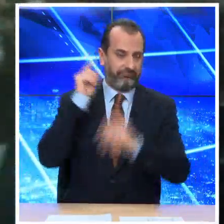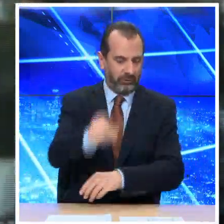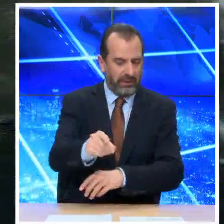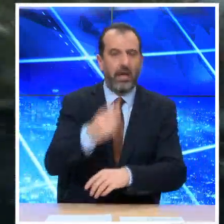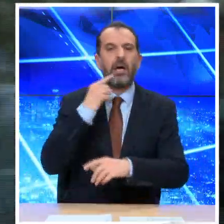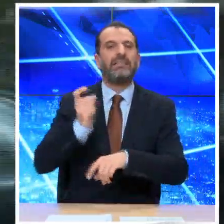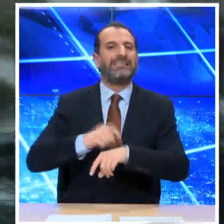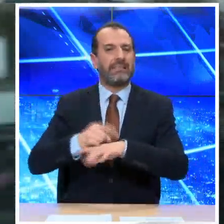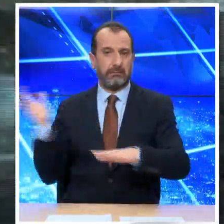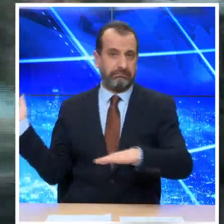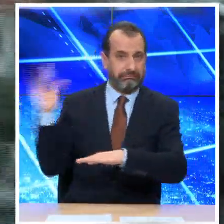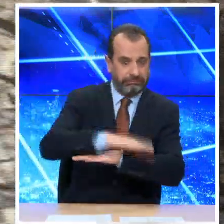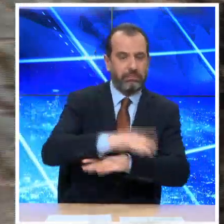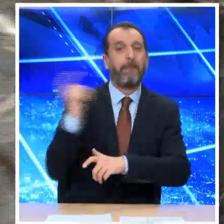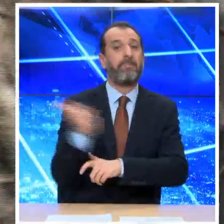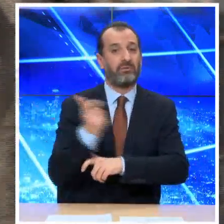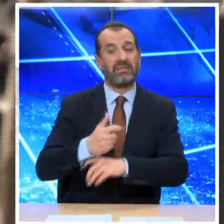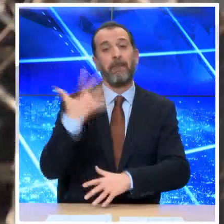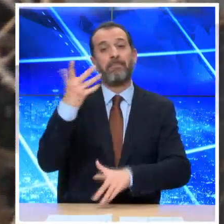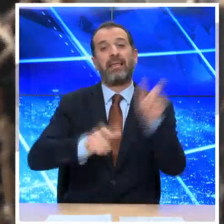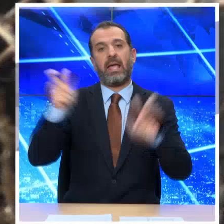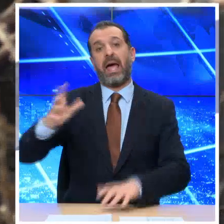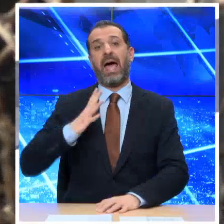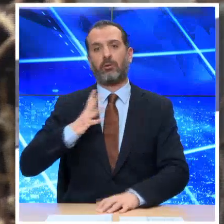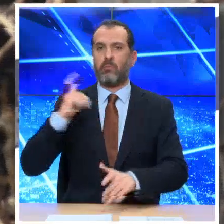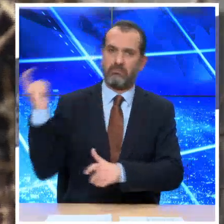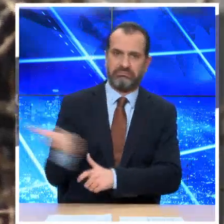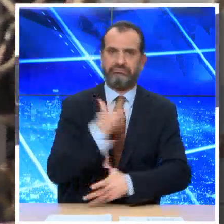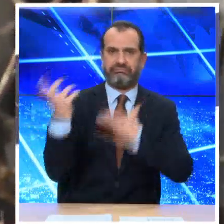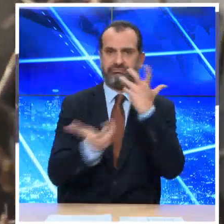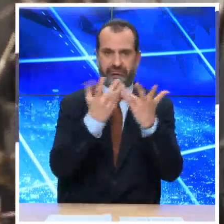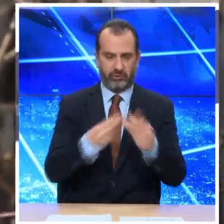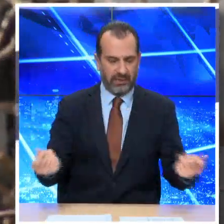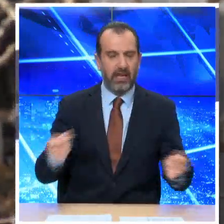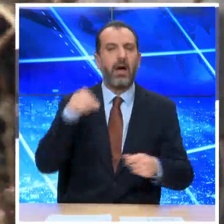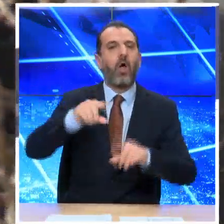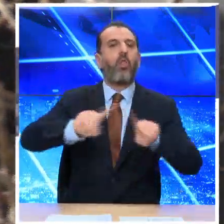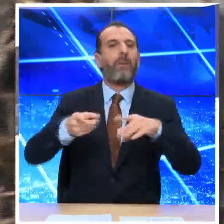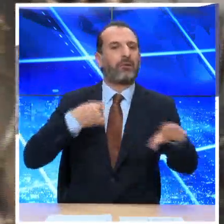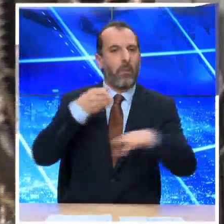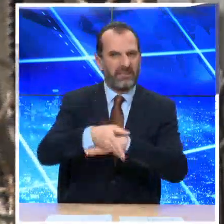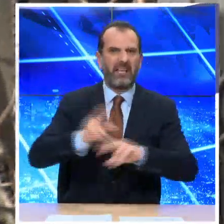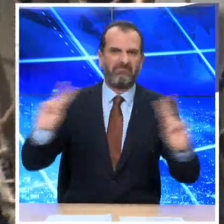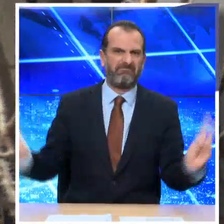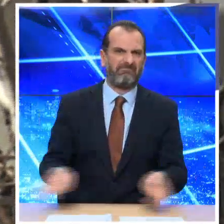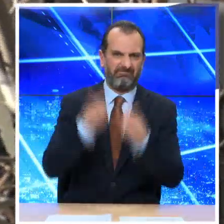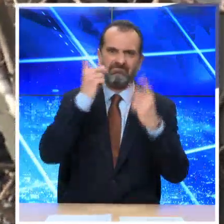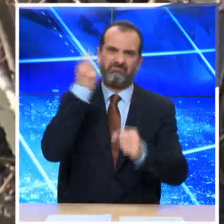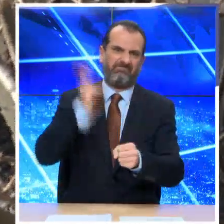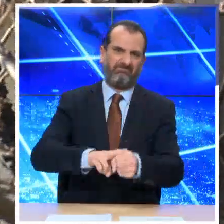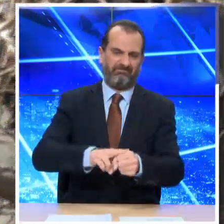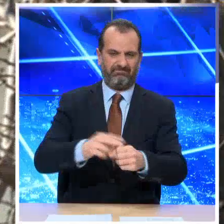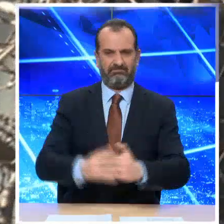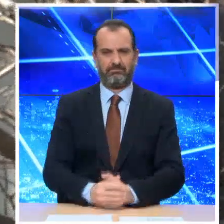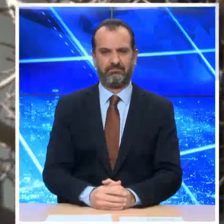έσπευσε ένα πυροσβεστικό όχημα με πέντε άτομα για την κατάσβεσή της και στο χώρο του υπνοδωματίου εντοπίστηκε ισορός του άνδρα.